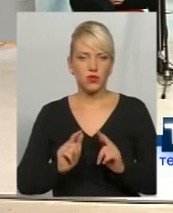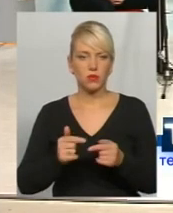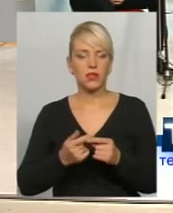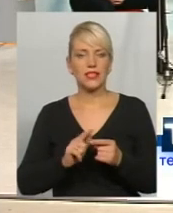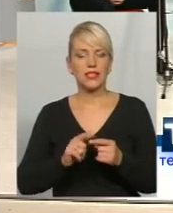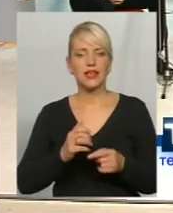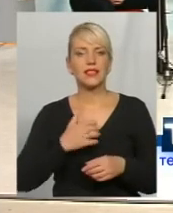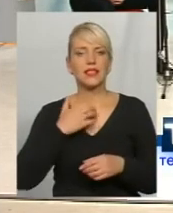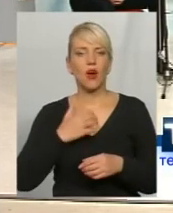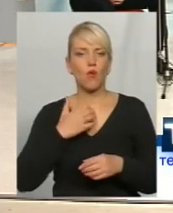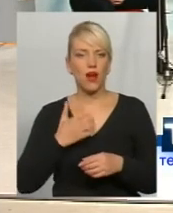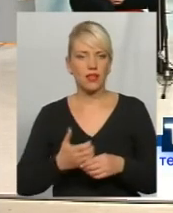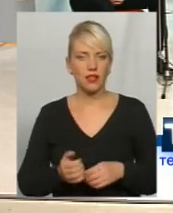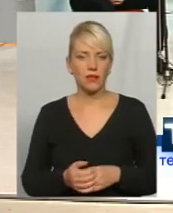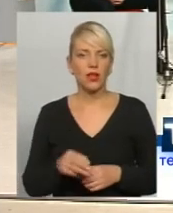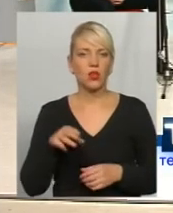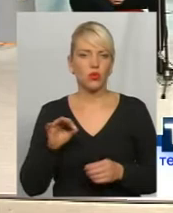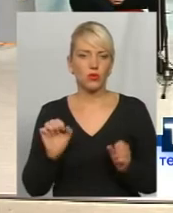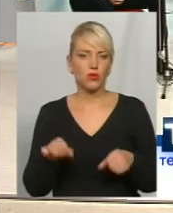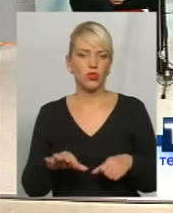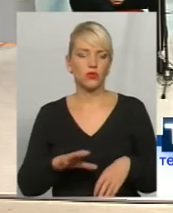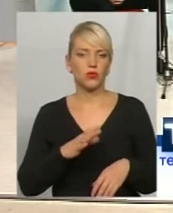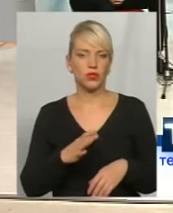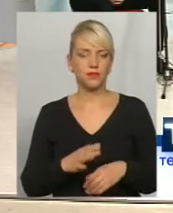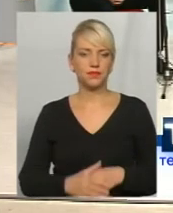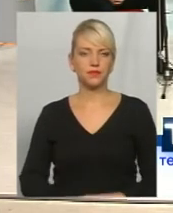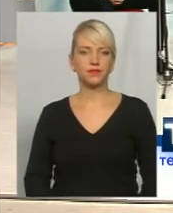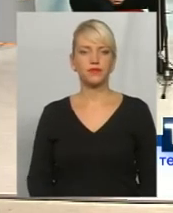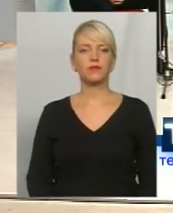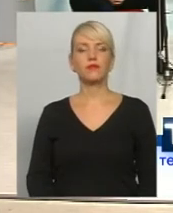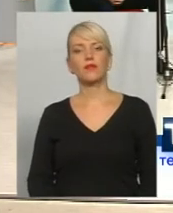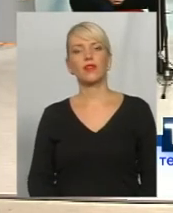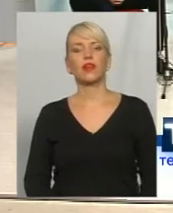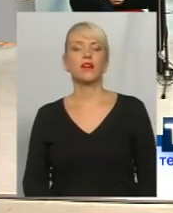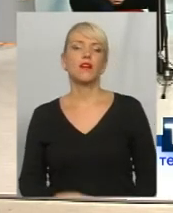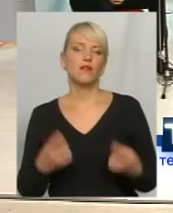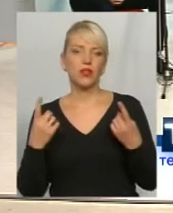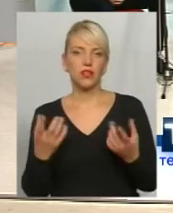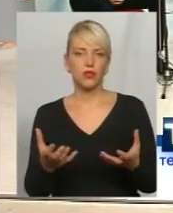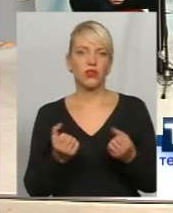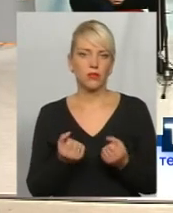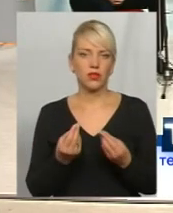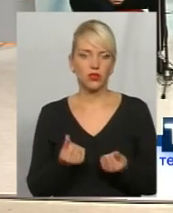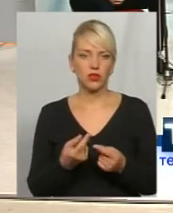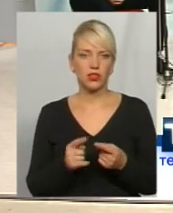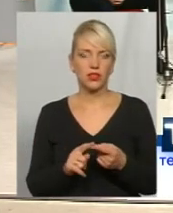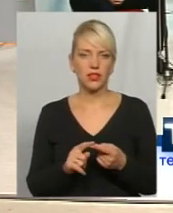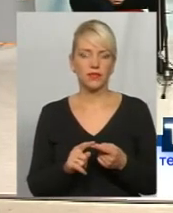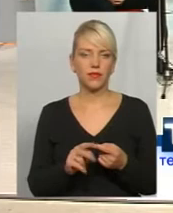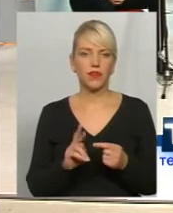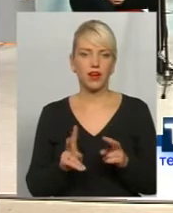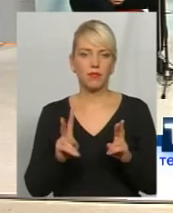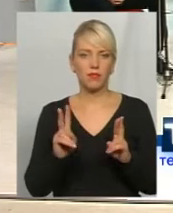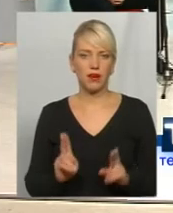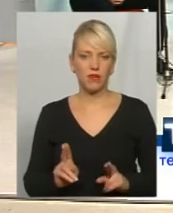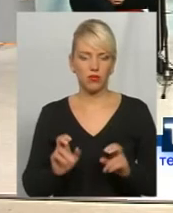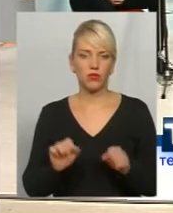страхування, можуть бути досить великі отримані кошти. Це, як правило,